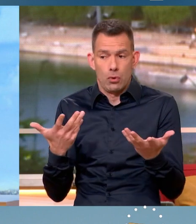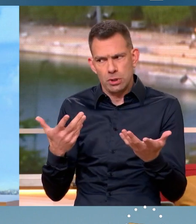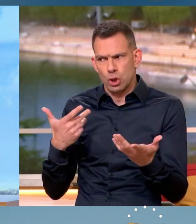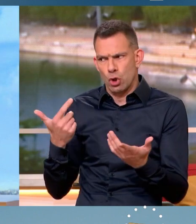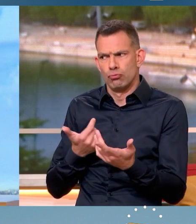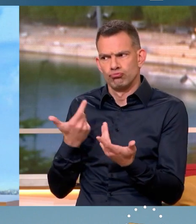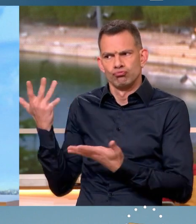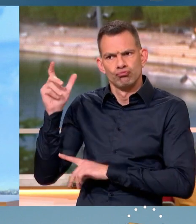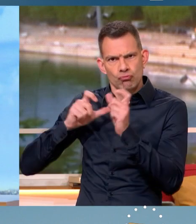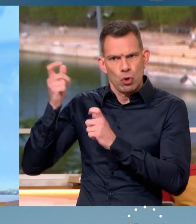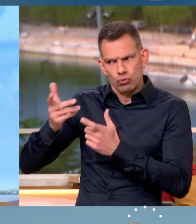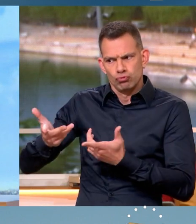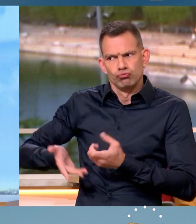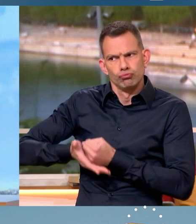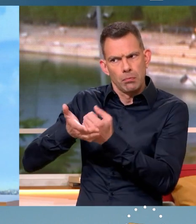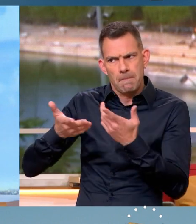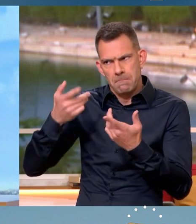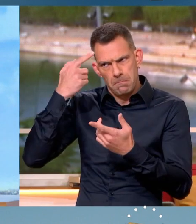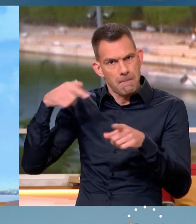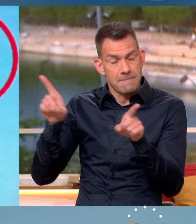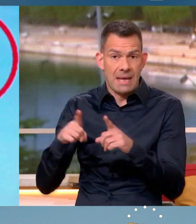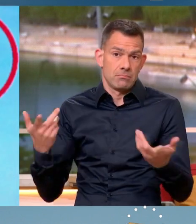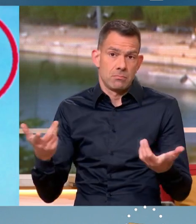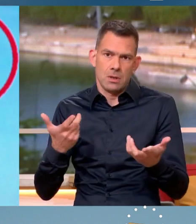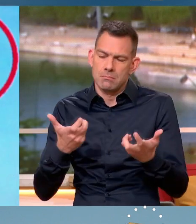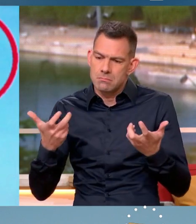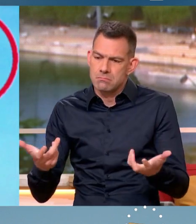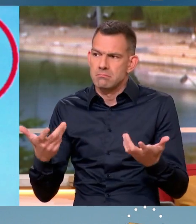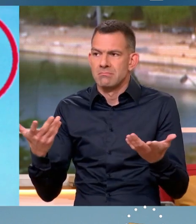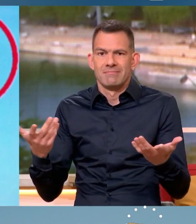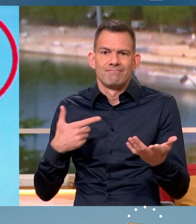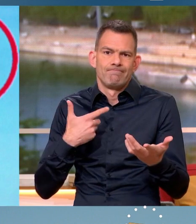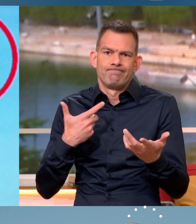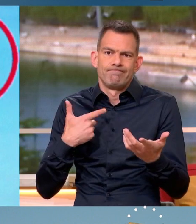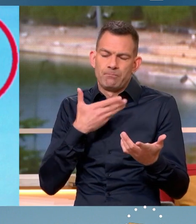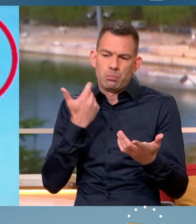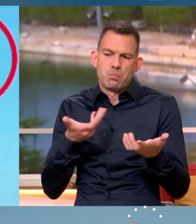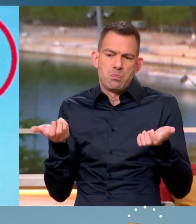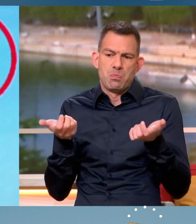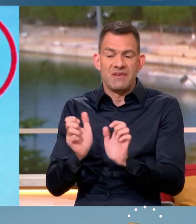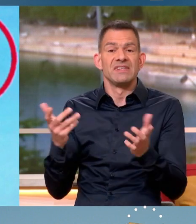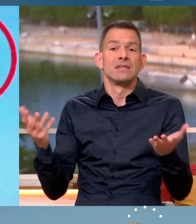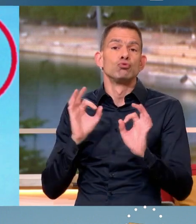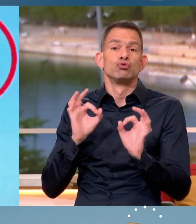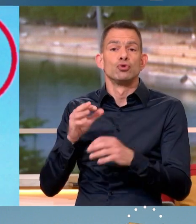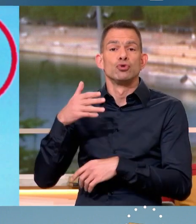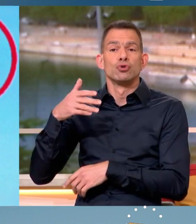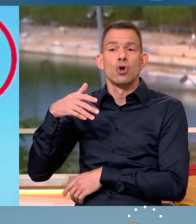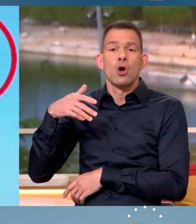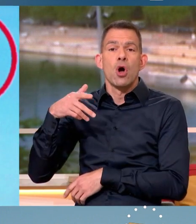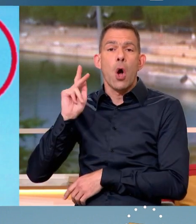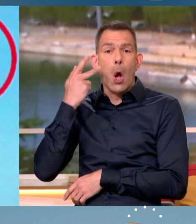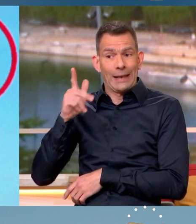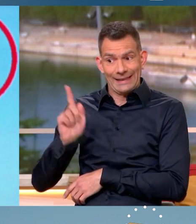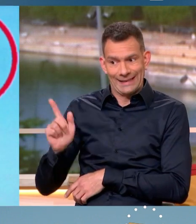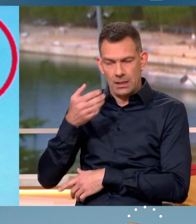se portent pour cela, c'est que nous faisions tout pour éviter la formule. formule, elle a été reprise par Henri Guedot, que nous marchions